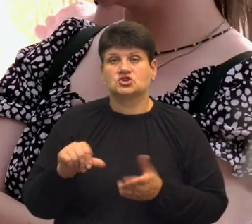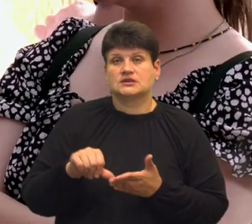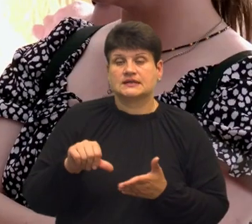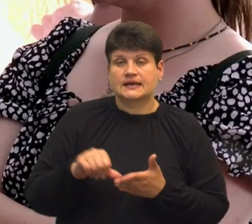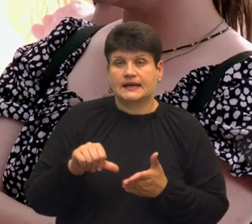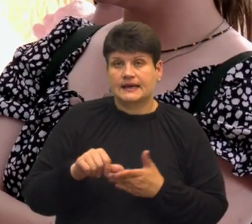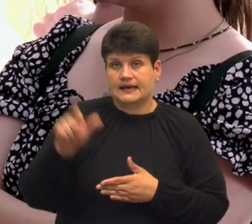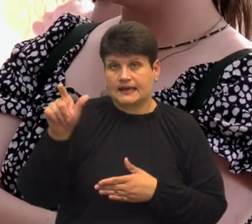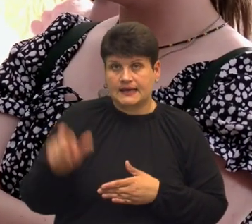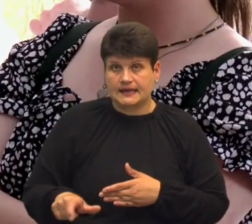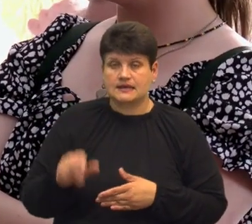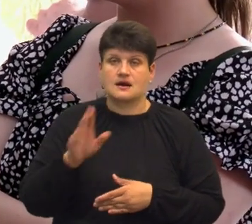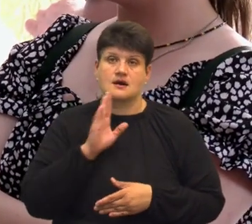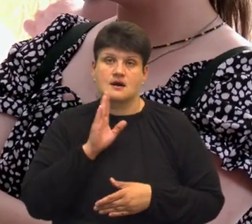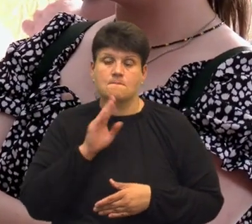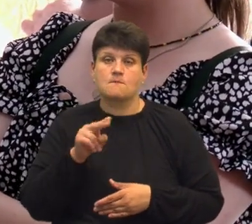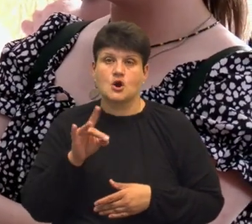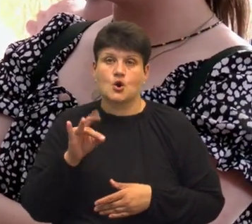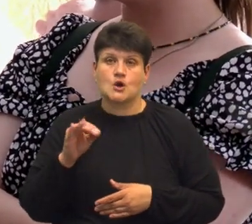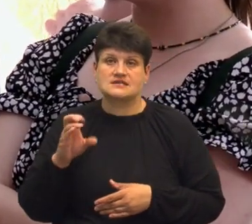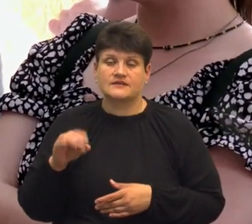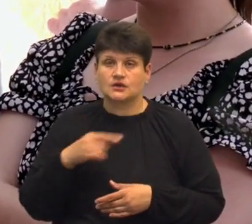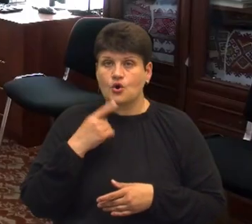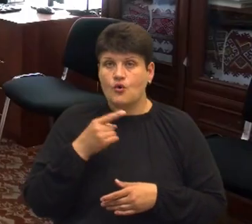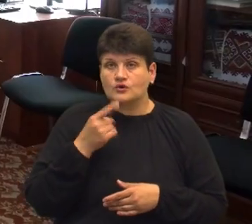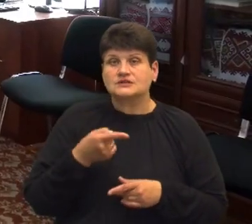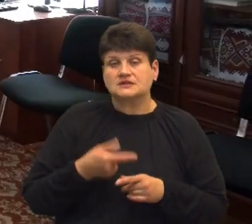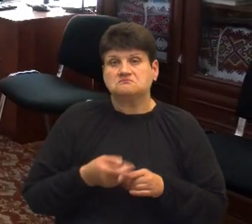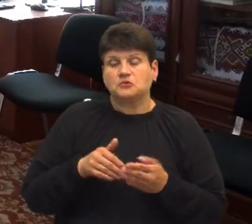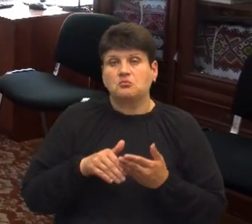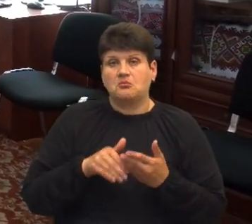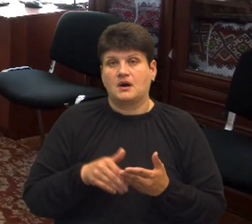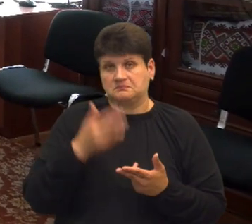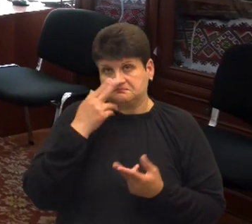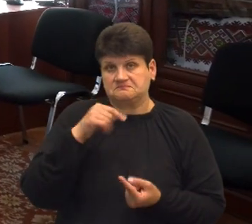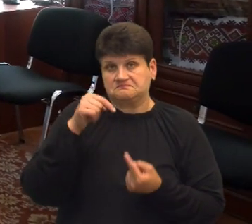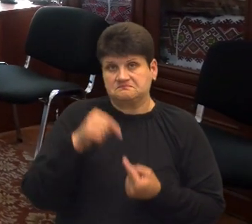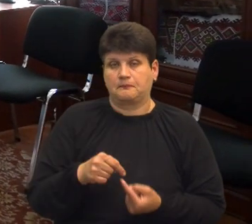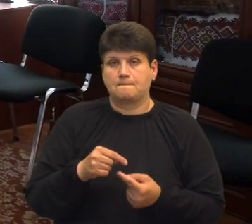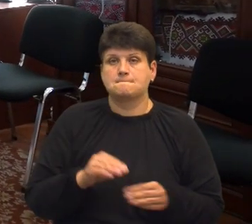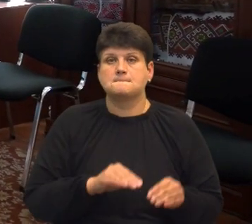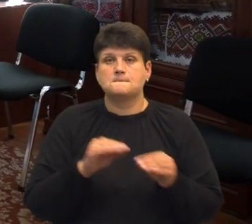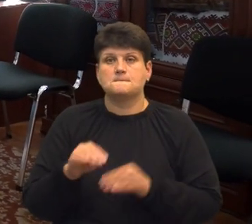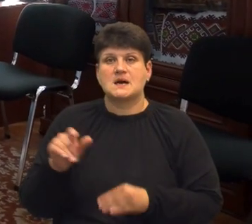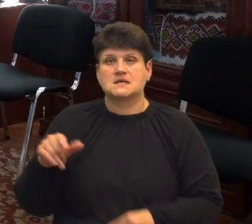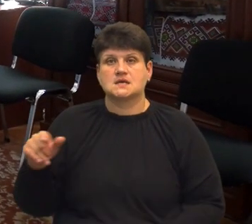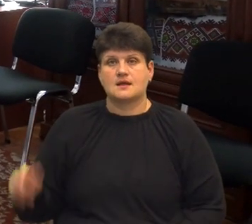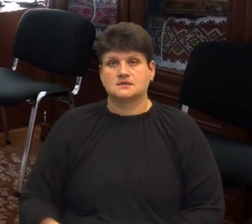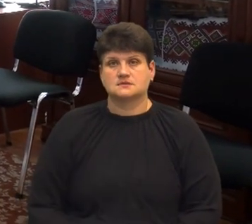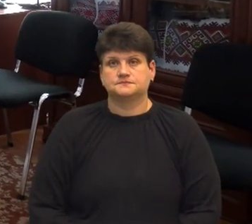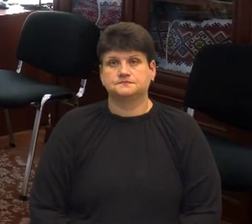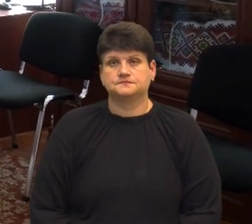Шодру сповідає, що такий проєкт допомагає адаптуватися переселенцям. Сніжана Заворуха, Андрій Прокопів, Суспільне новини